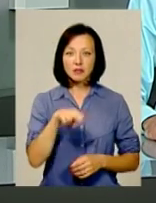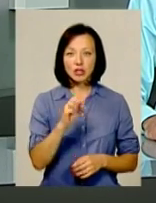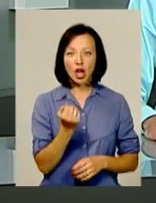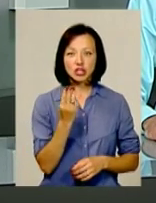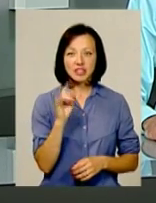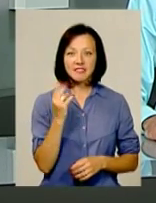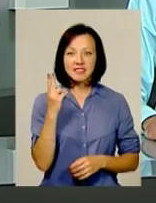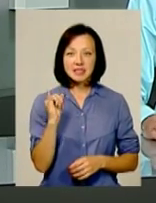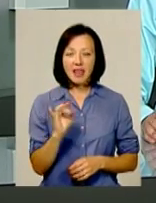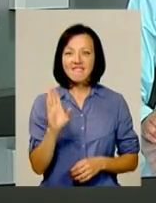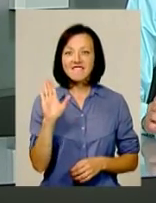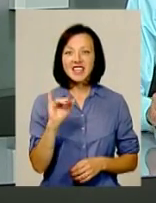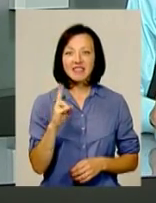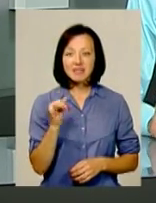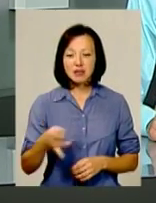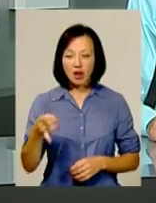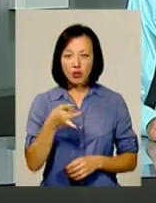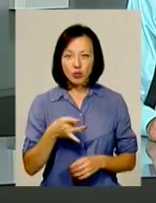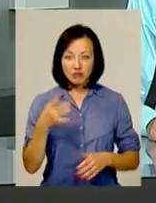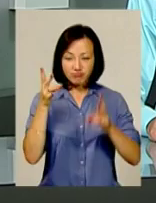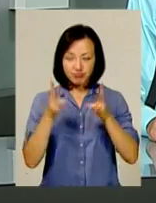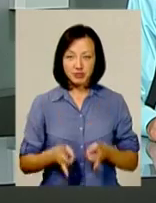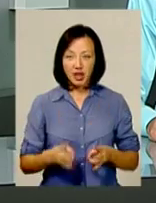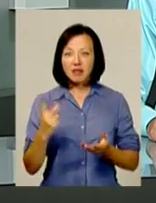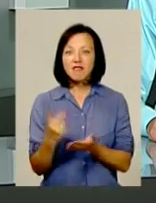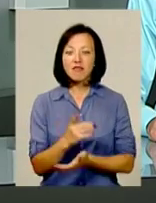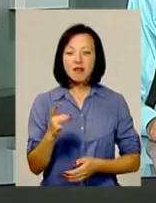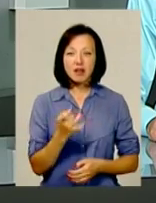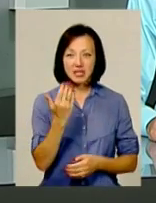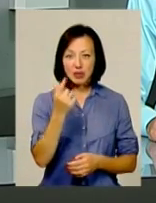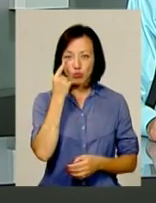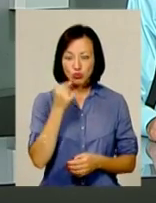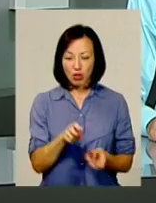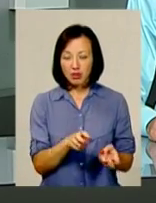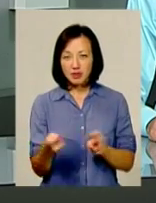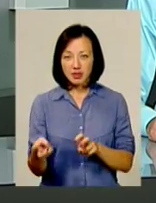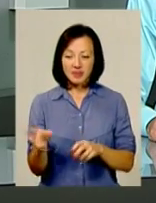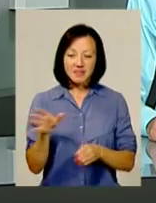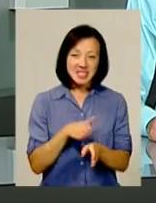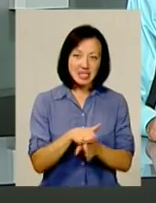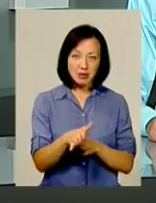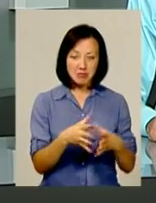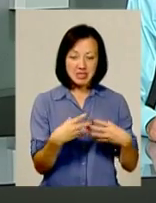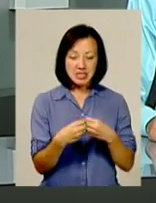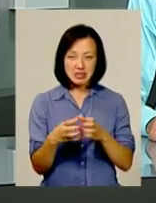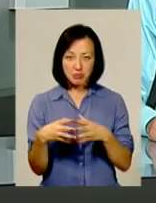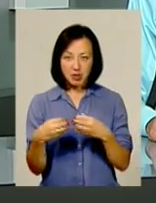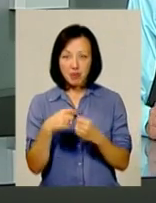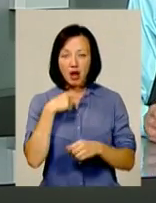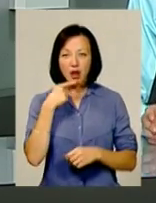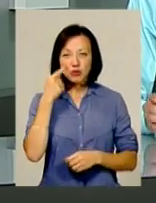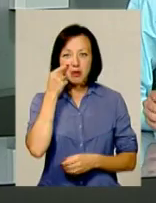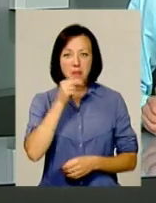району сталося лихо. Вже двічі за медоносний сезон їхні комахи падали замертво цілими сім'ями. Як стверджують самі